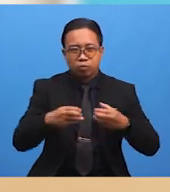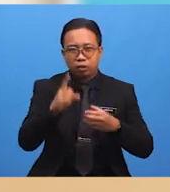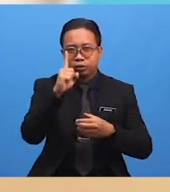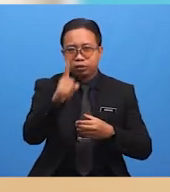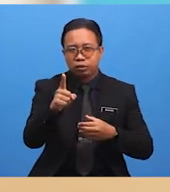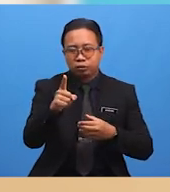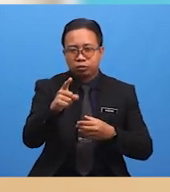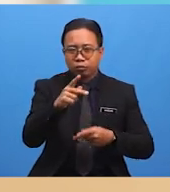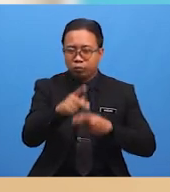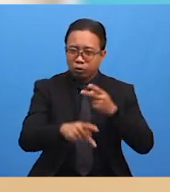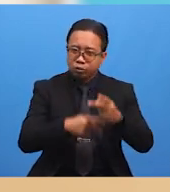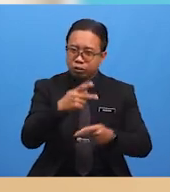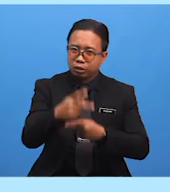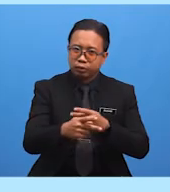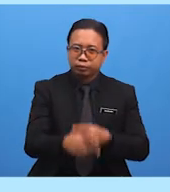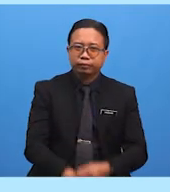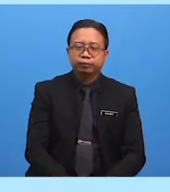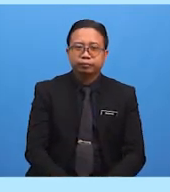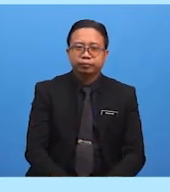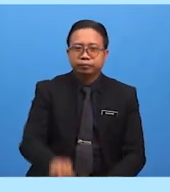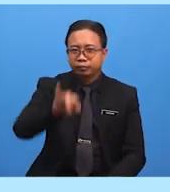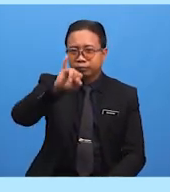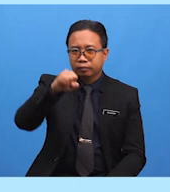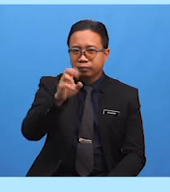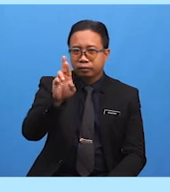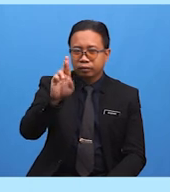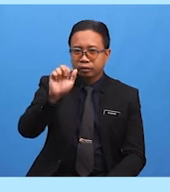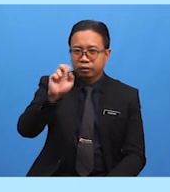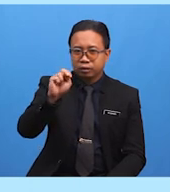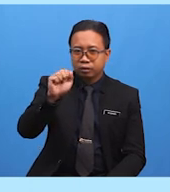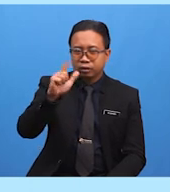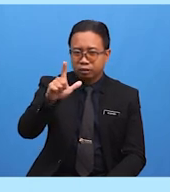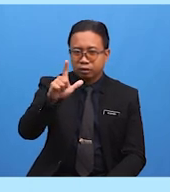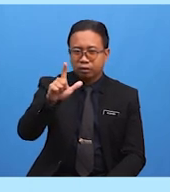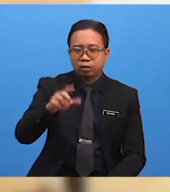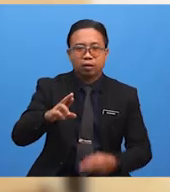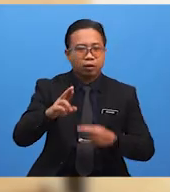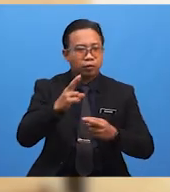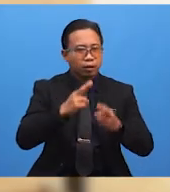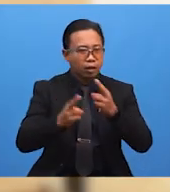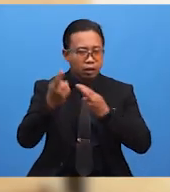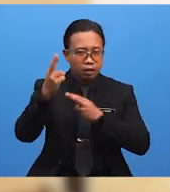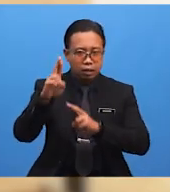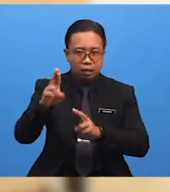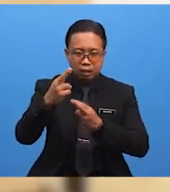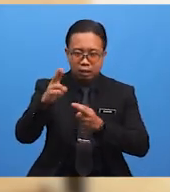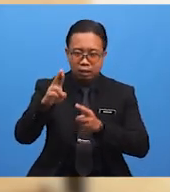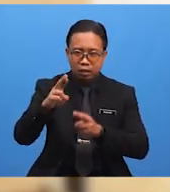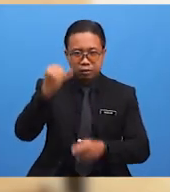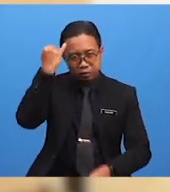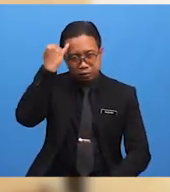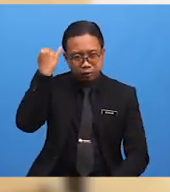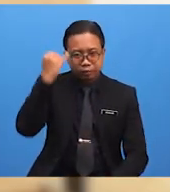Sebuah Projek Iaitu Jurnal Rehlah Ilmiah Kandungan Jurnal Ini